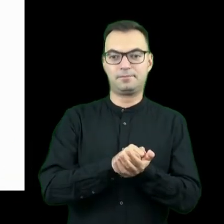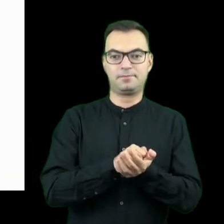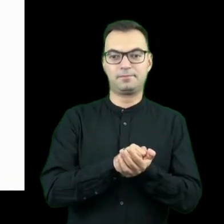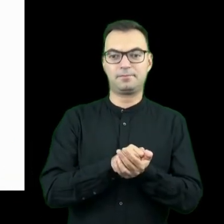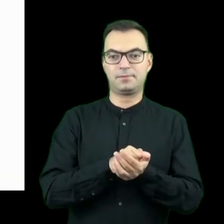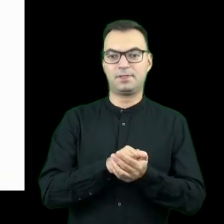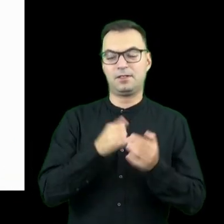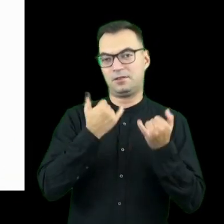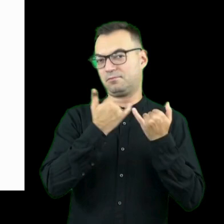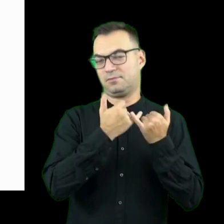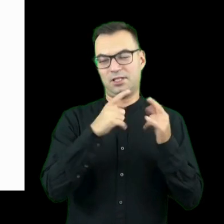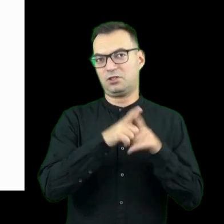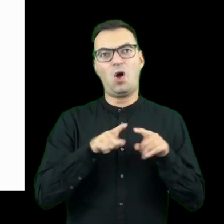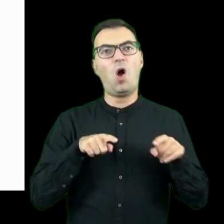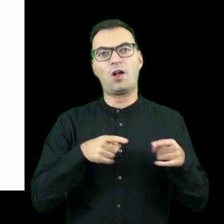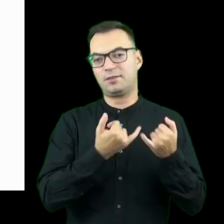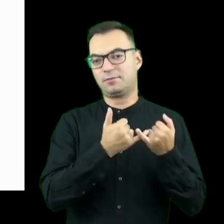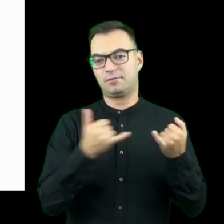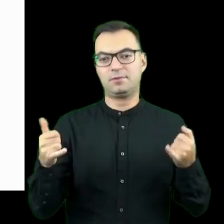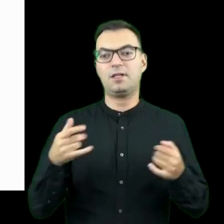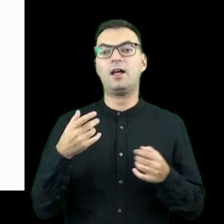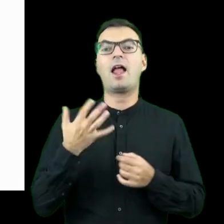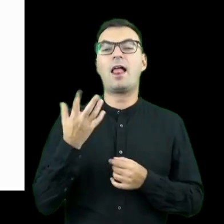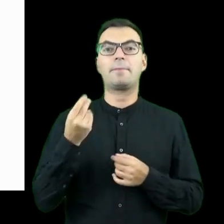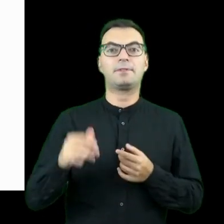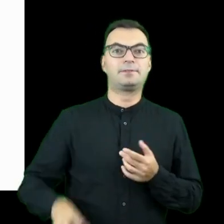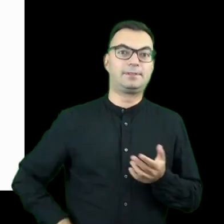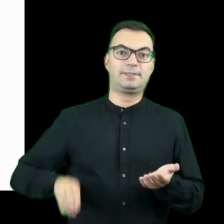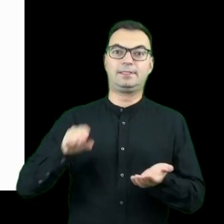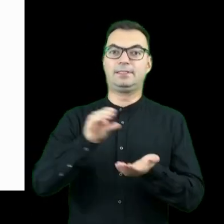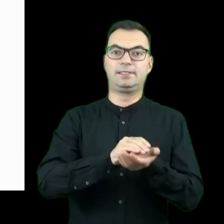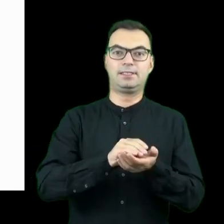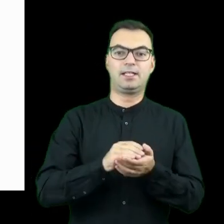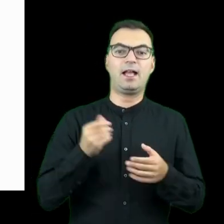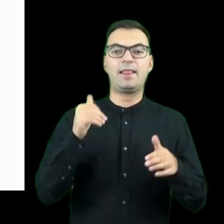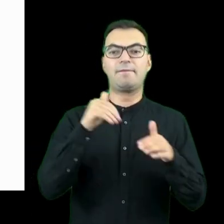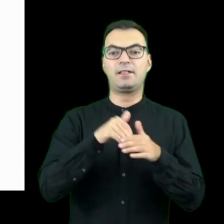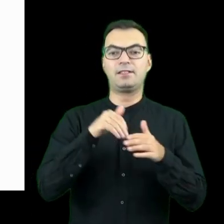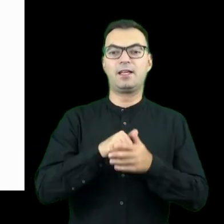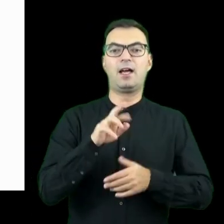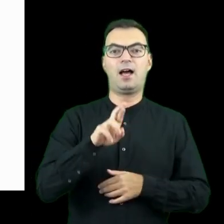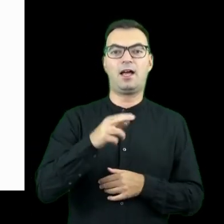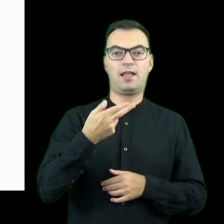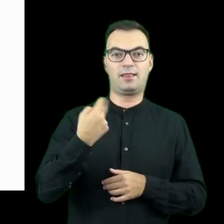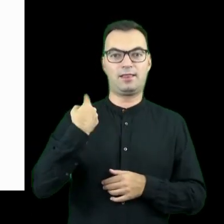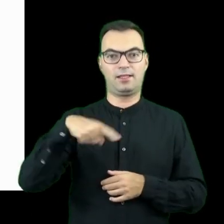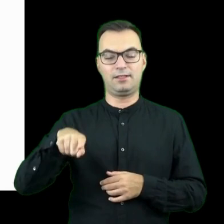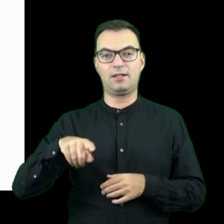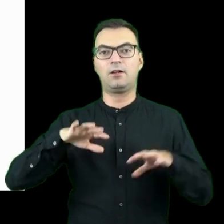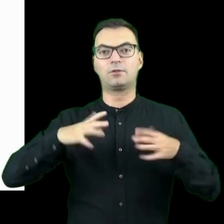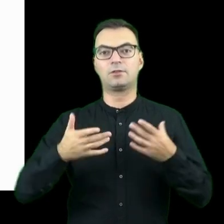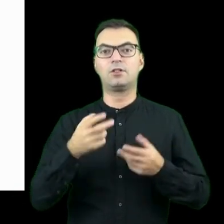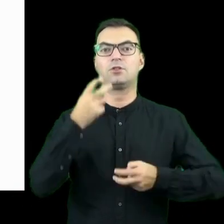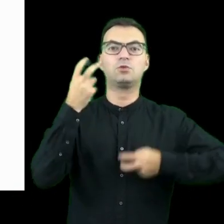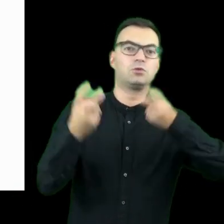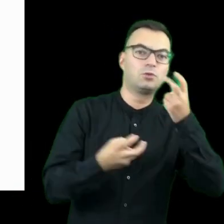i różne inne organizacje przeznaczają na inwestycje w R&D, czyli poszukiwanie i budowanie